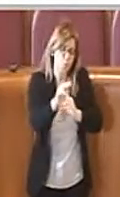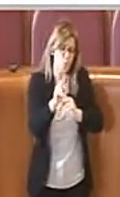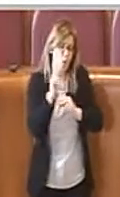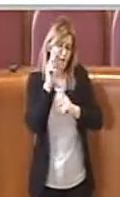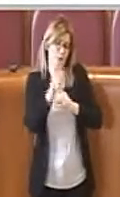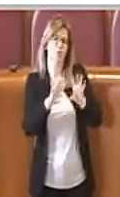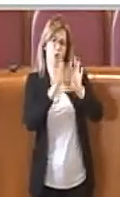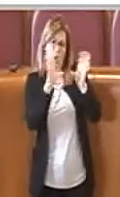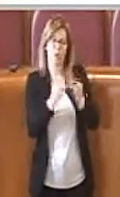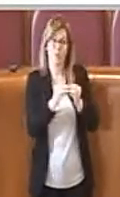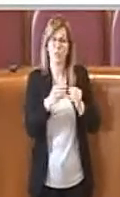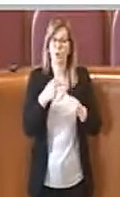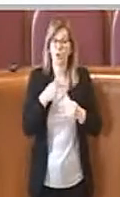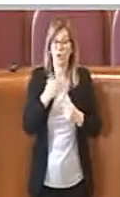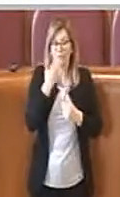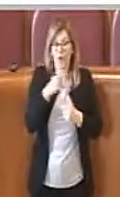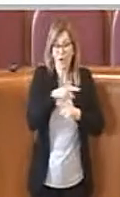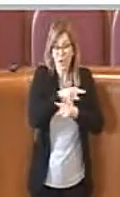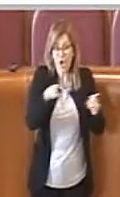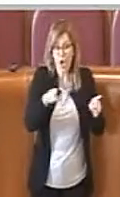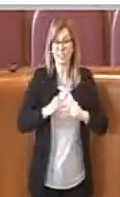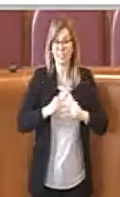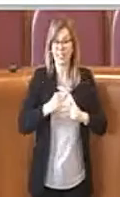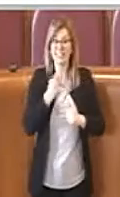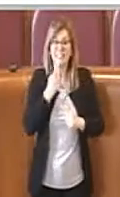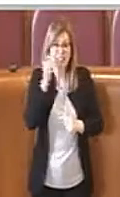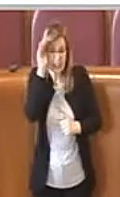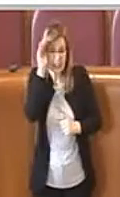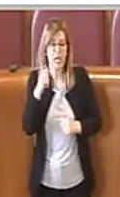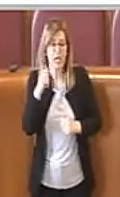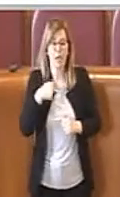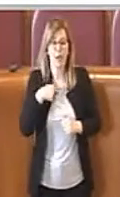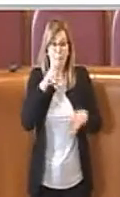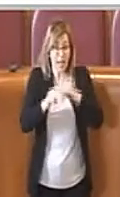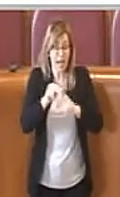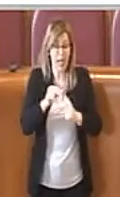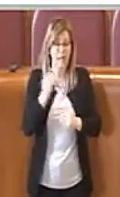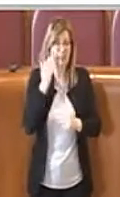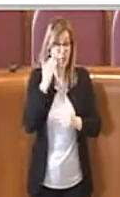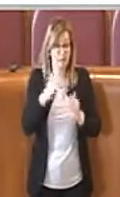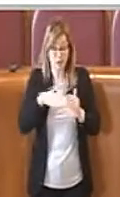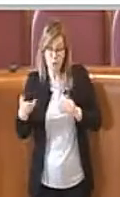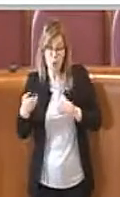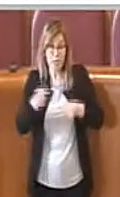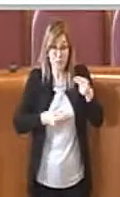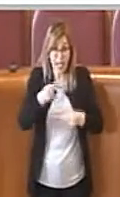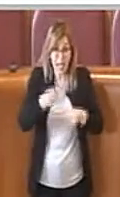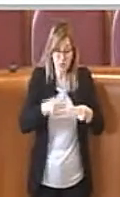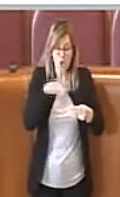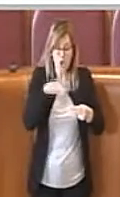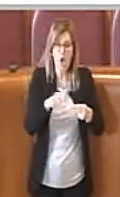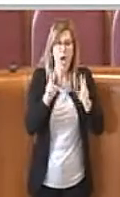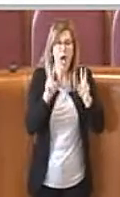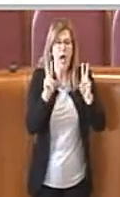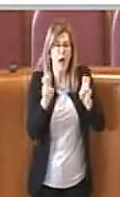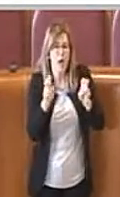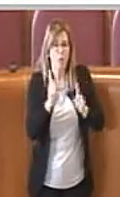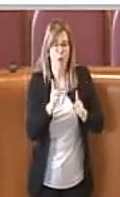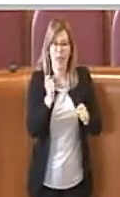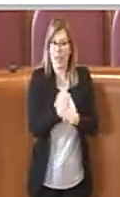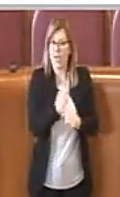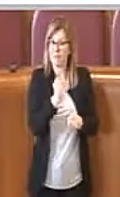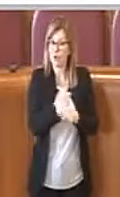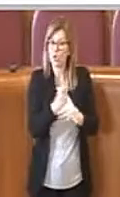tutti, anche ai cittadini che ci sentono, che noi stiamo parlando di debiti fuori bilancio sorti in materia di lavoro, quindi di